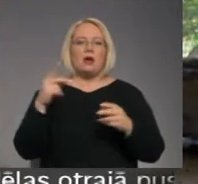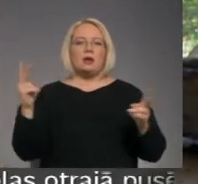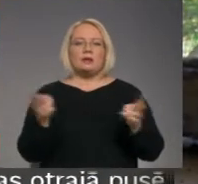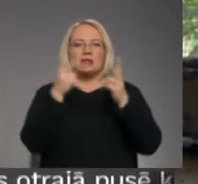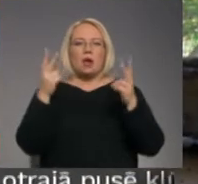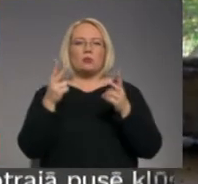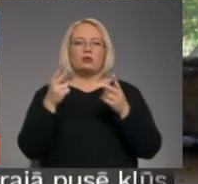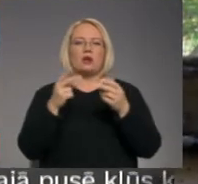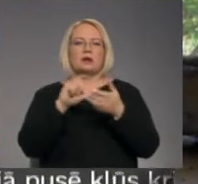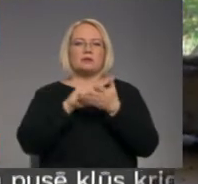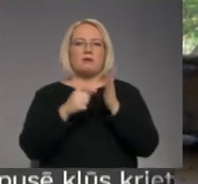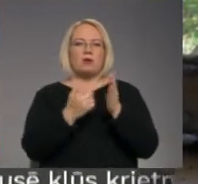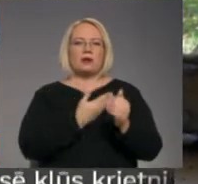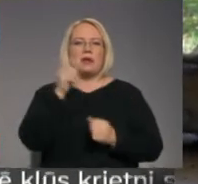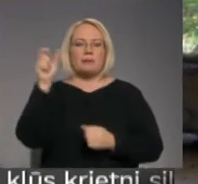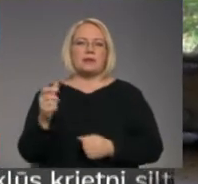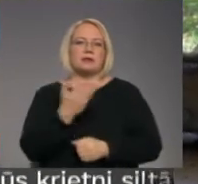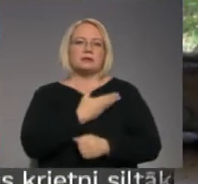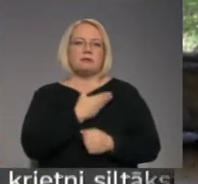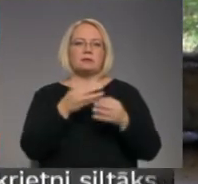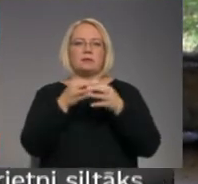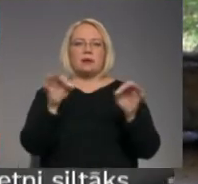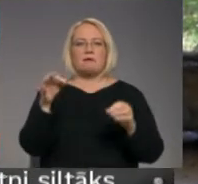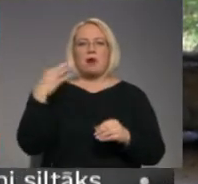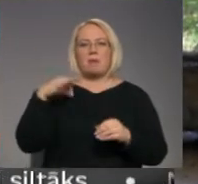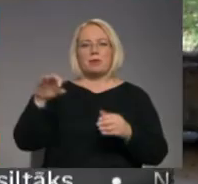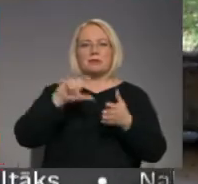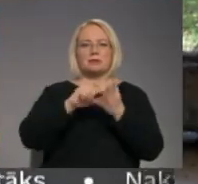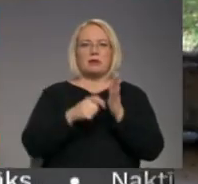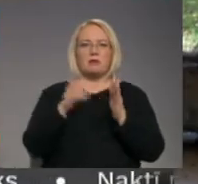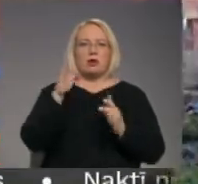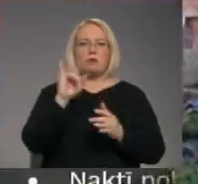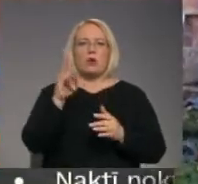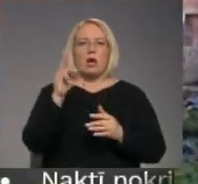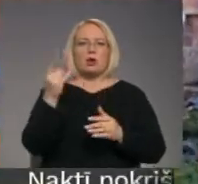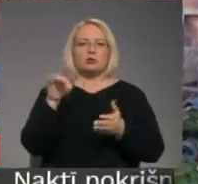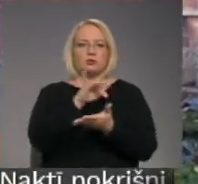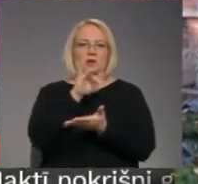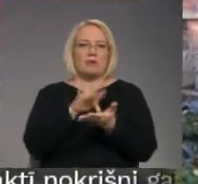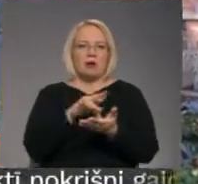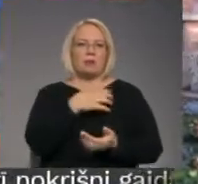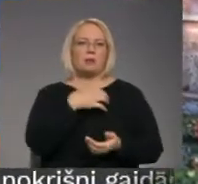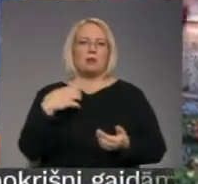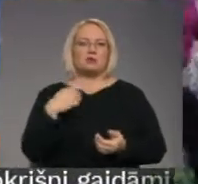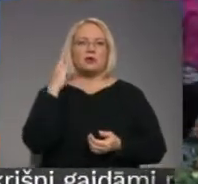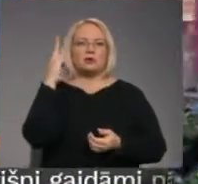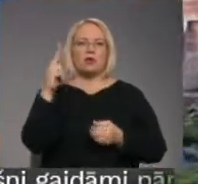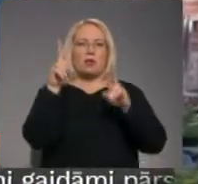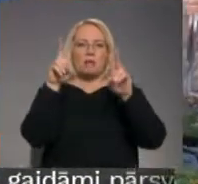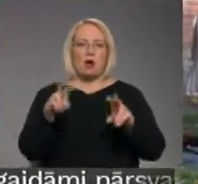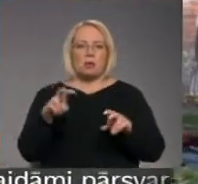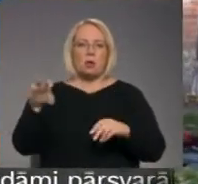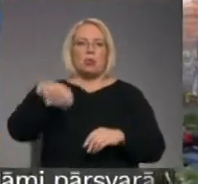dzīvokļiem itniec turp makmitināšoties brīvajā meitas dzīvokļi Bukaišu centrā, bet pašvaldības vēl pārbaudīt dūma